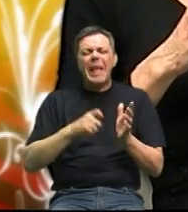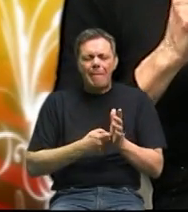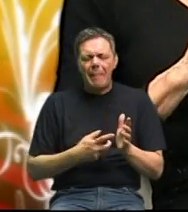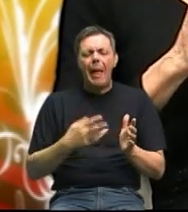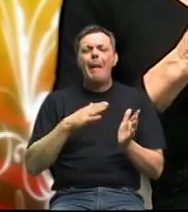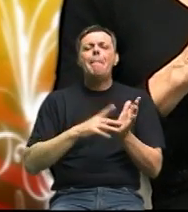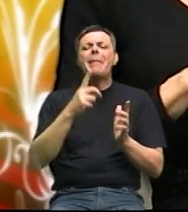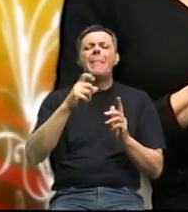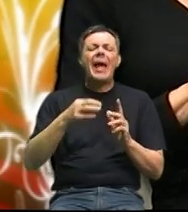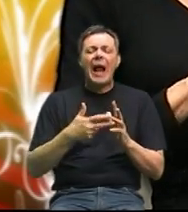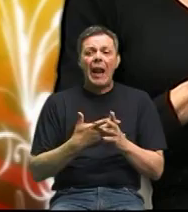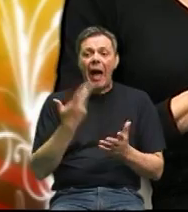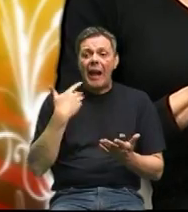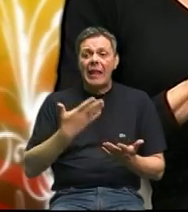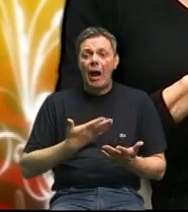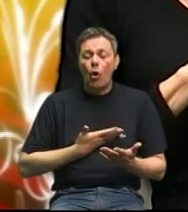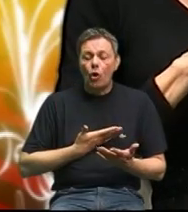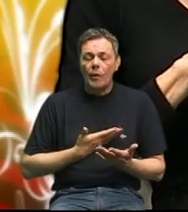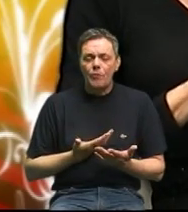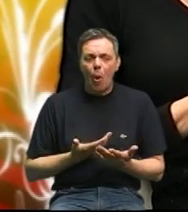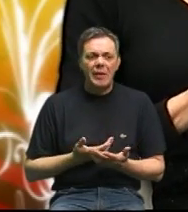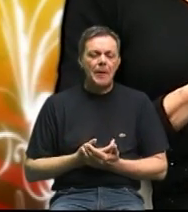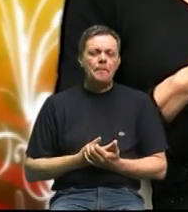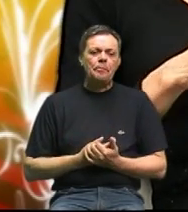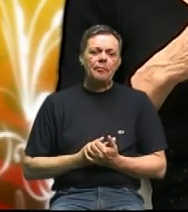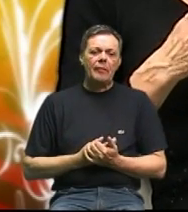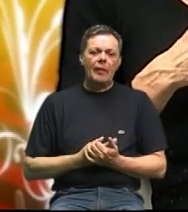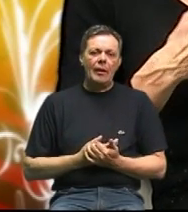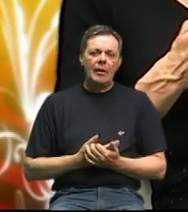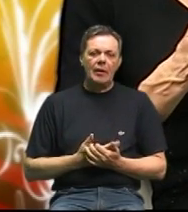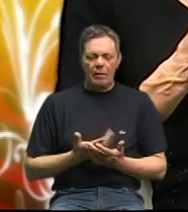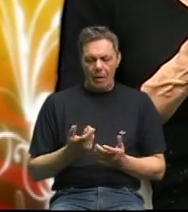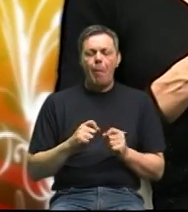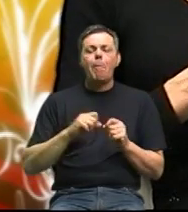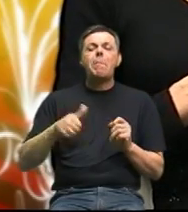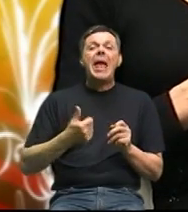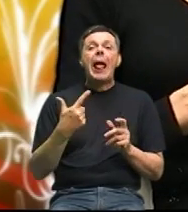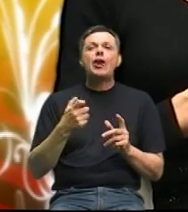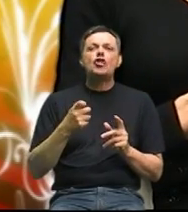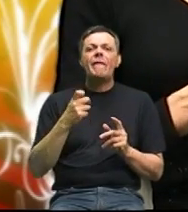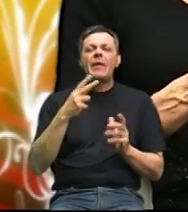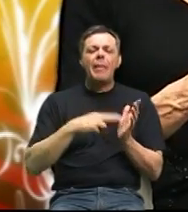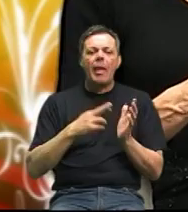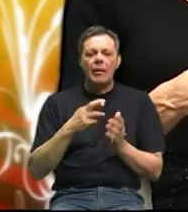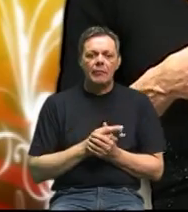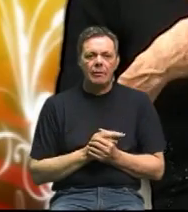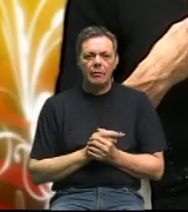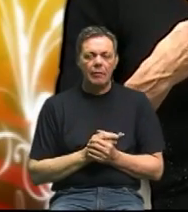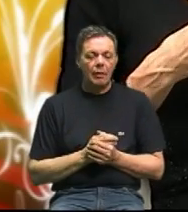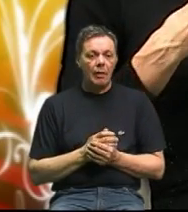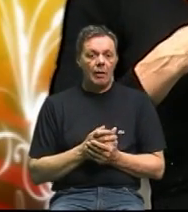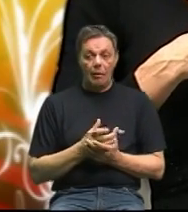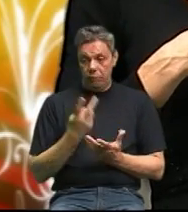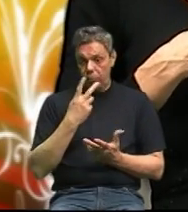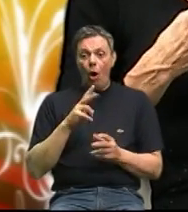dobiti da ali kako dobije da ove sve sve bielančevine koje smo mu ukinuli i koje